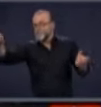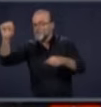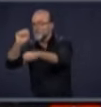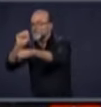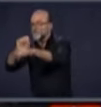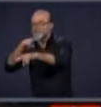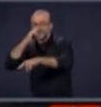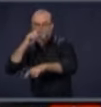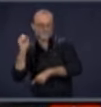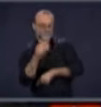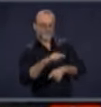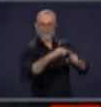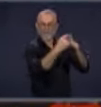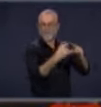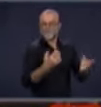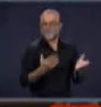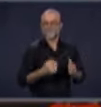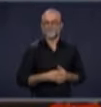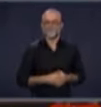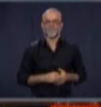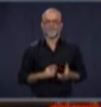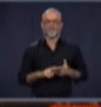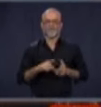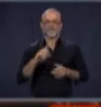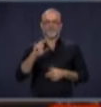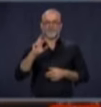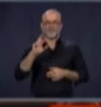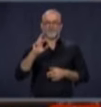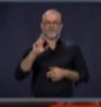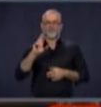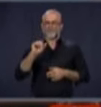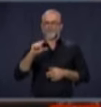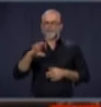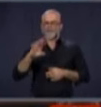pour les parents qui devront travailler pendant l'été. ?